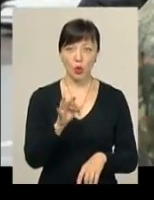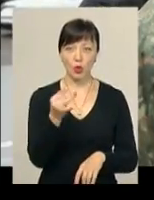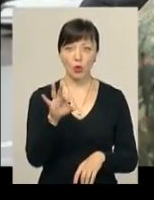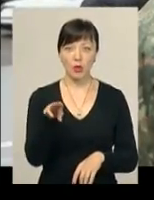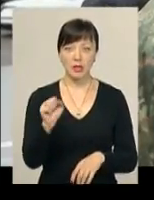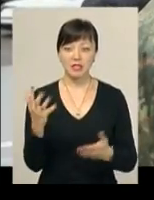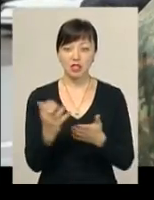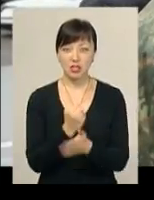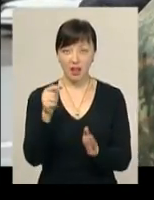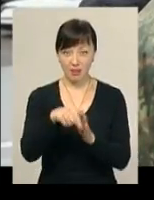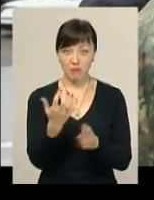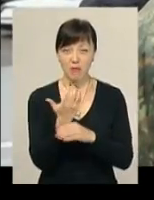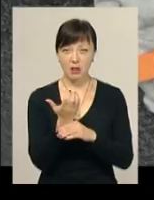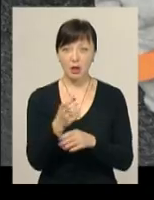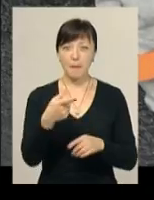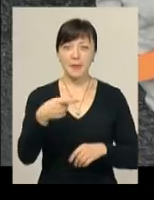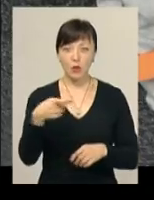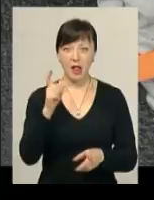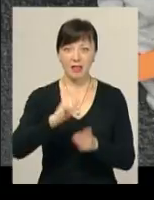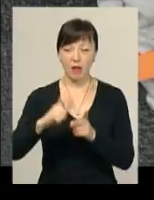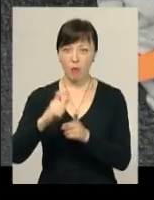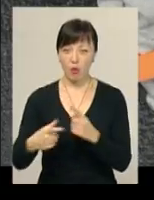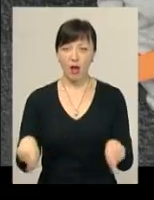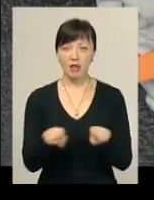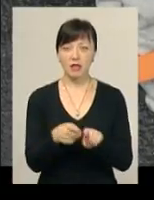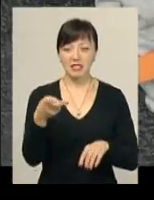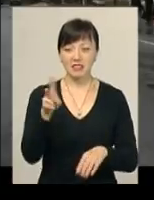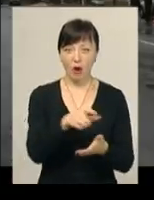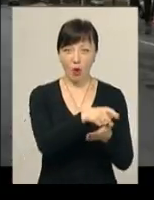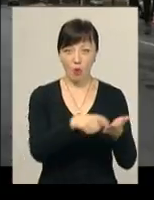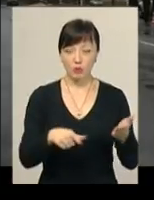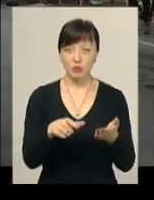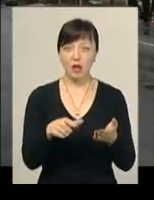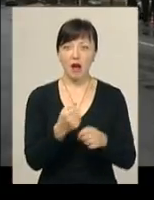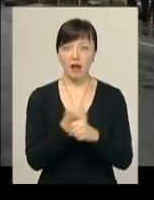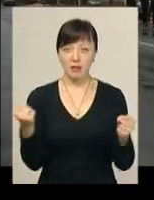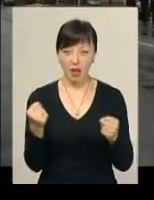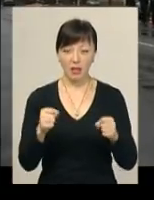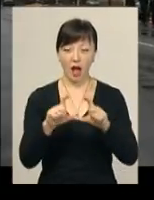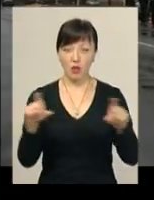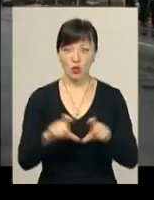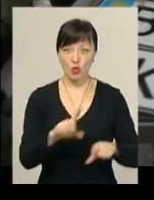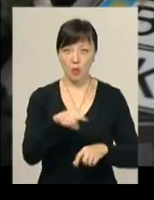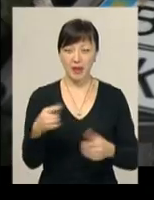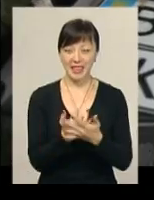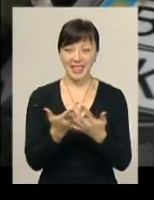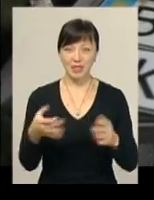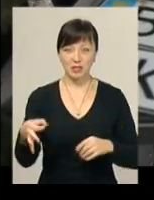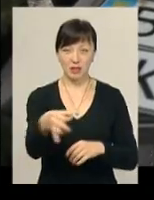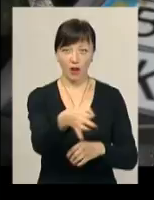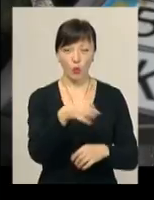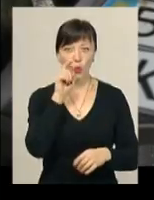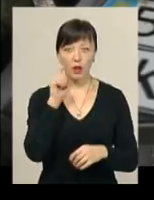знайшла в салоні незареєстрований пістолет, набої до нього, а також два корпуси від гранати та автомобільні номери різних регіонів України.